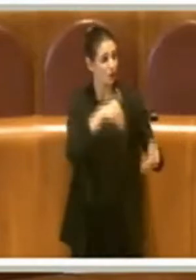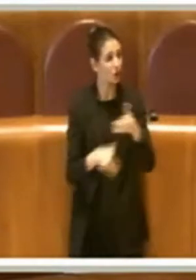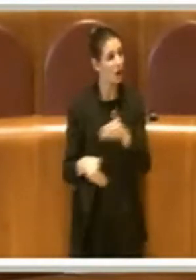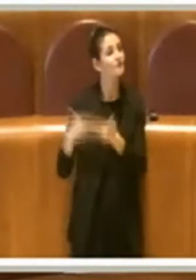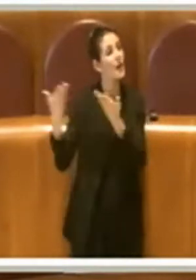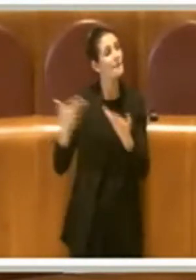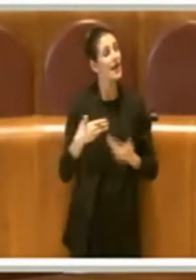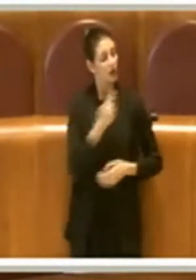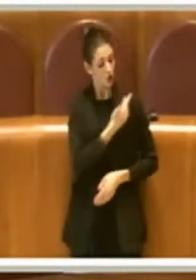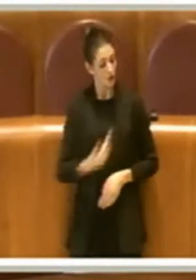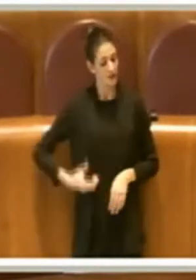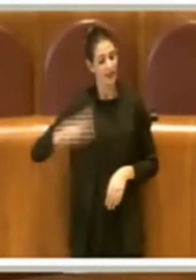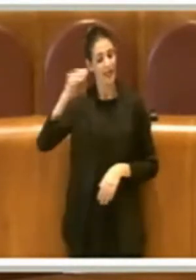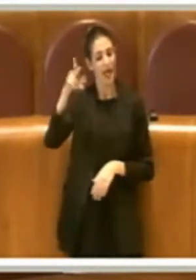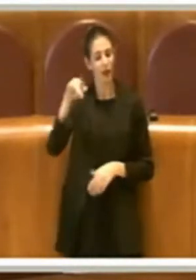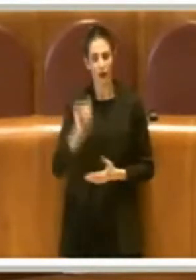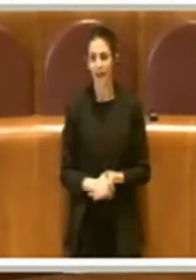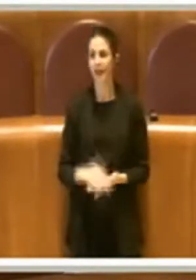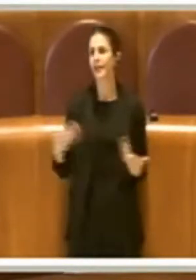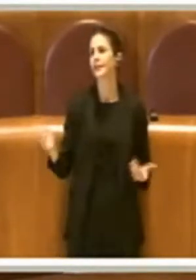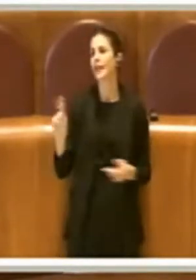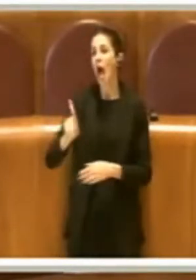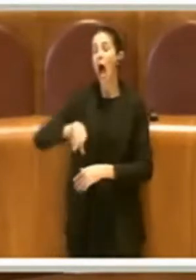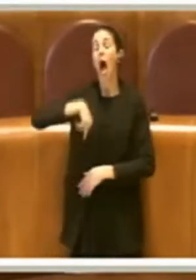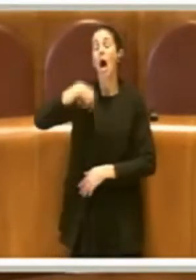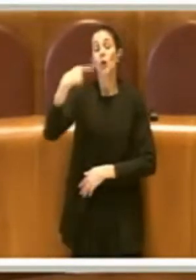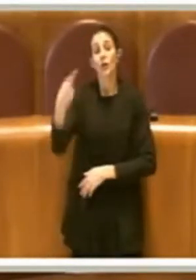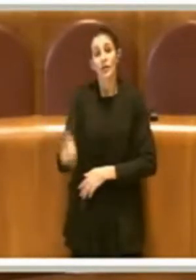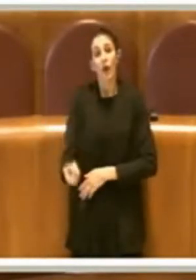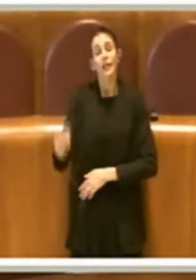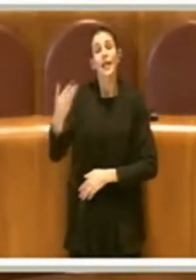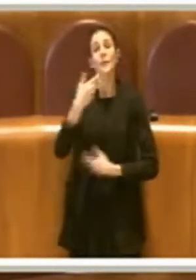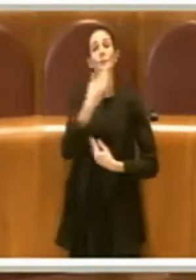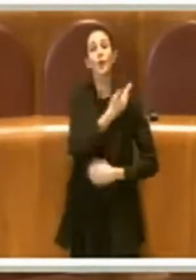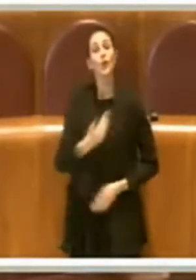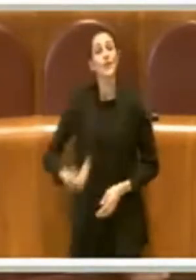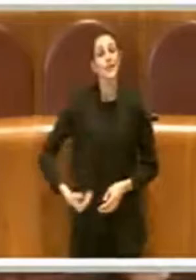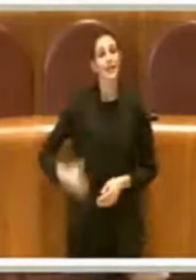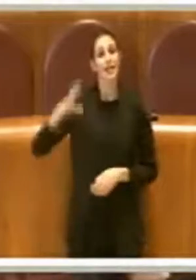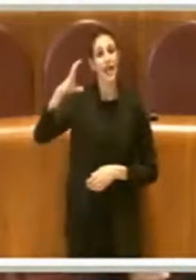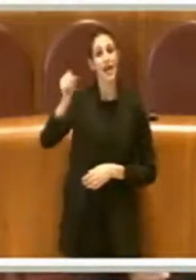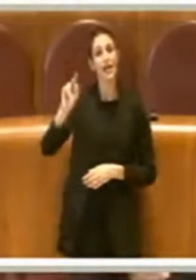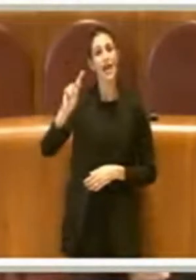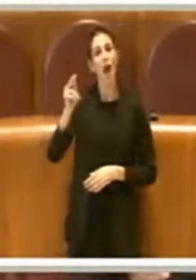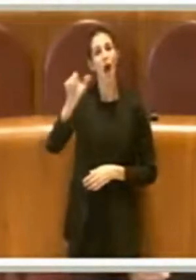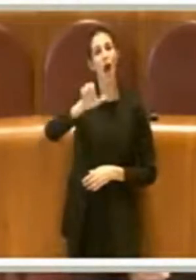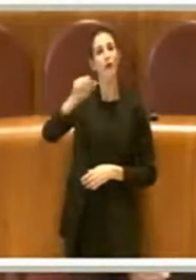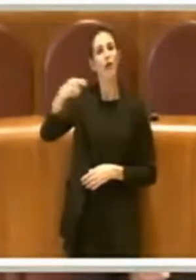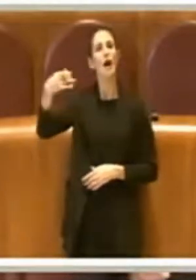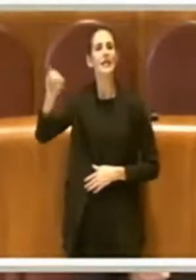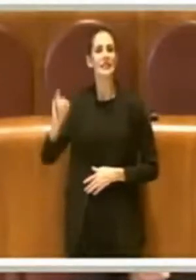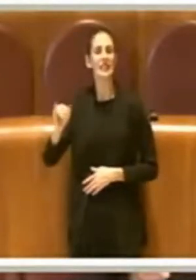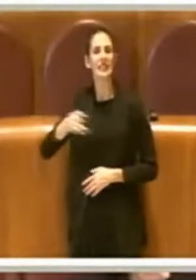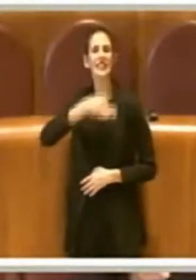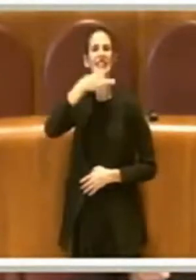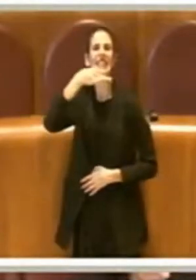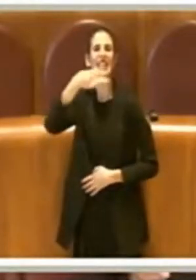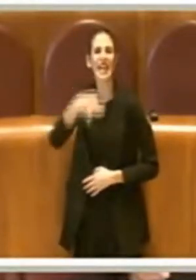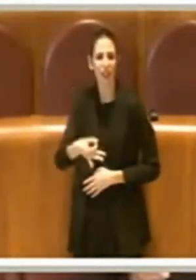Ancora una volta il Consiglio dei Corsetti nel suo intervento fa dichiarazioni dei cittadini